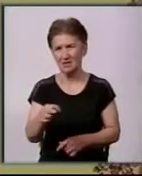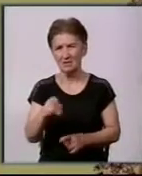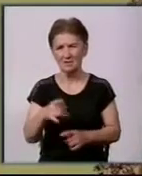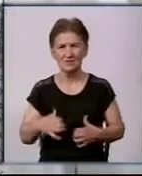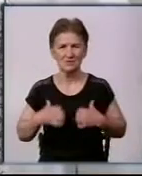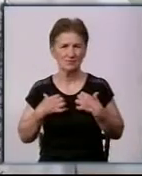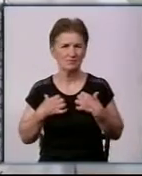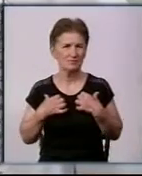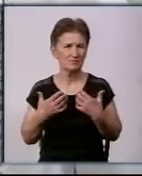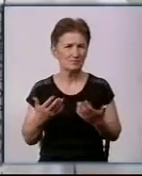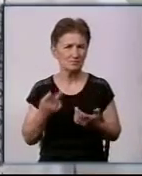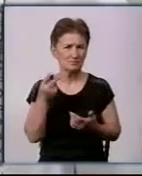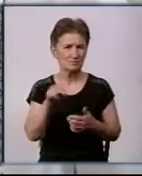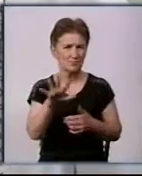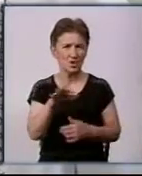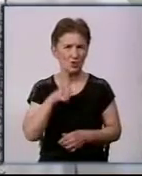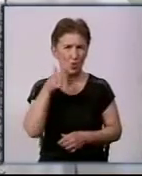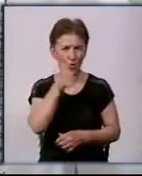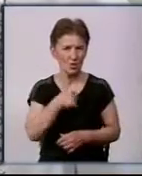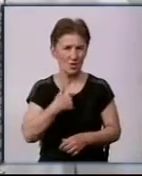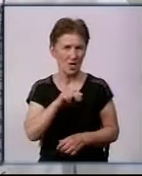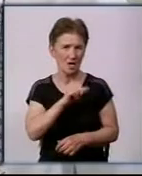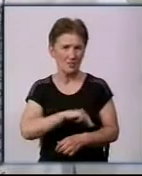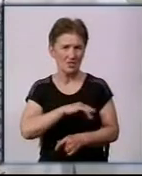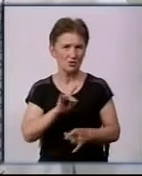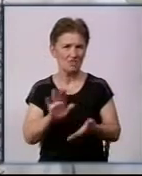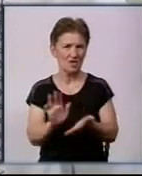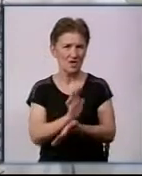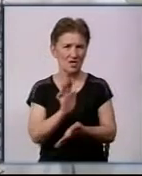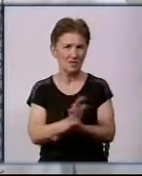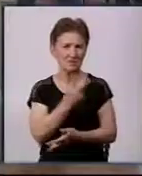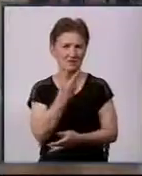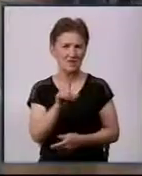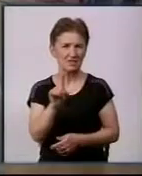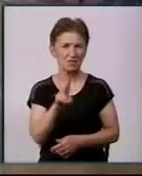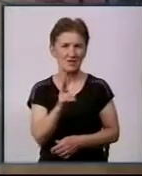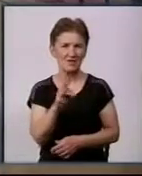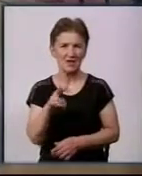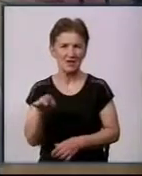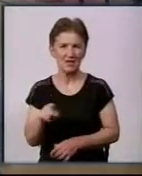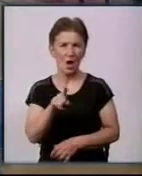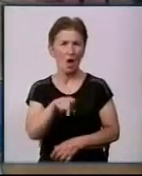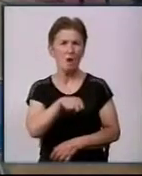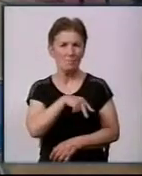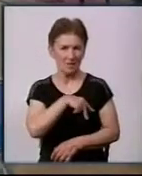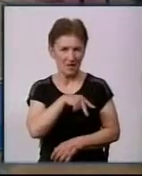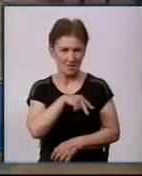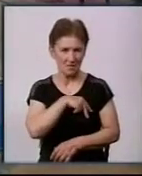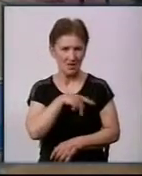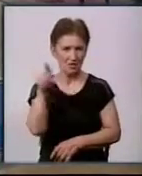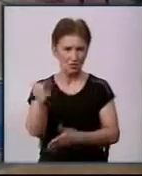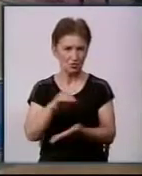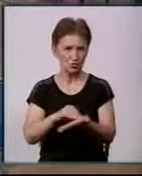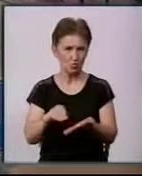жатома класик. З 2005 року я працюю у «21 канал». Премія Віталія Ципіна, журналістська